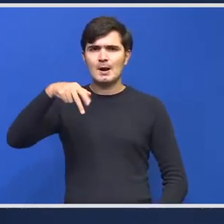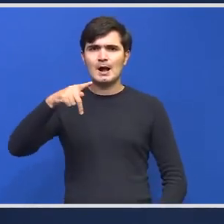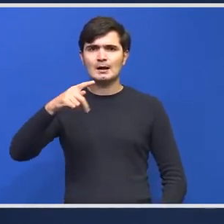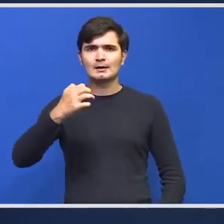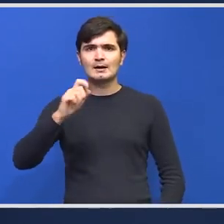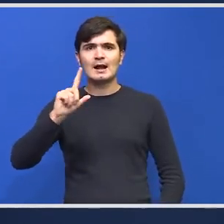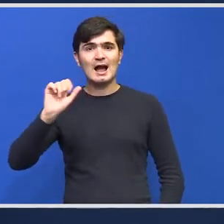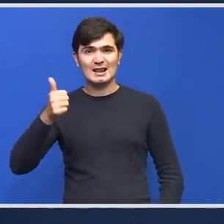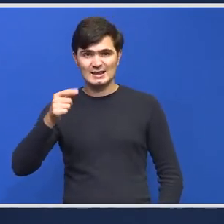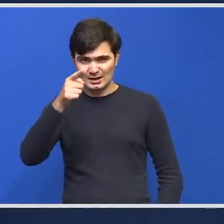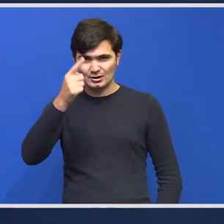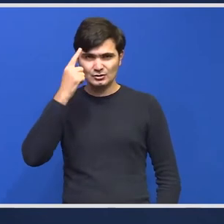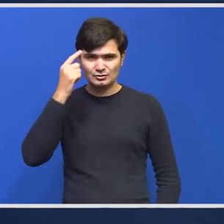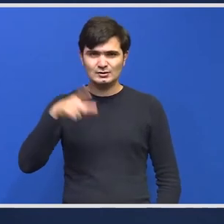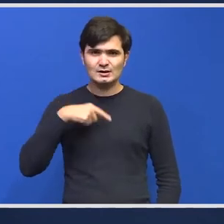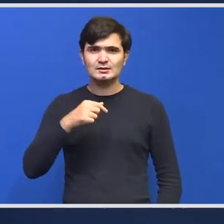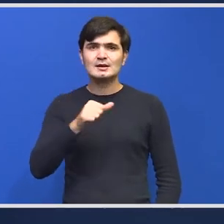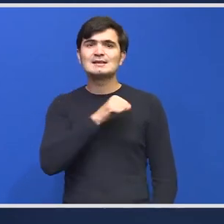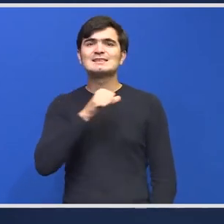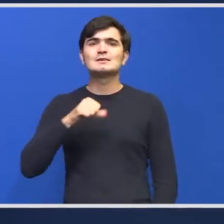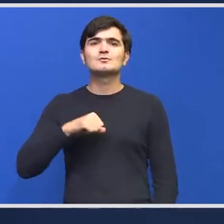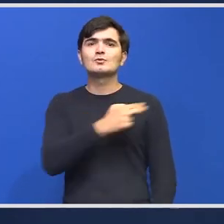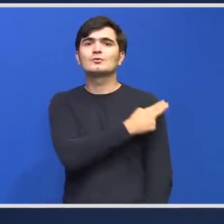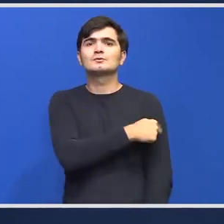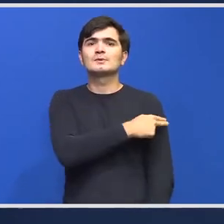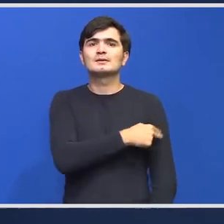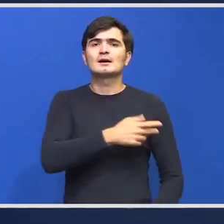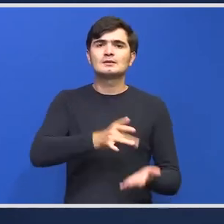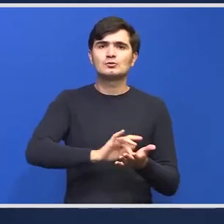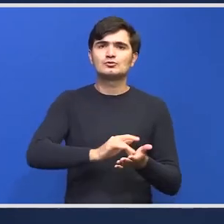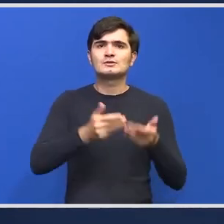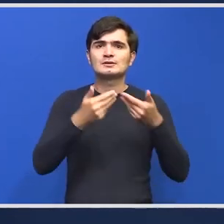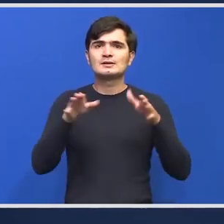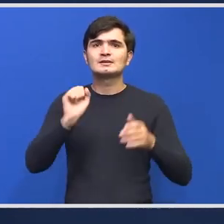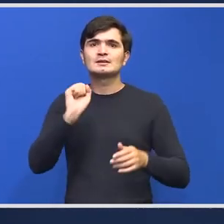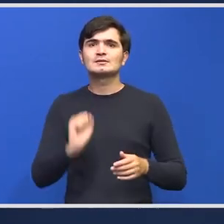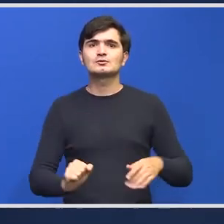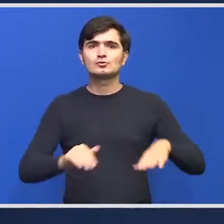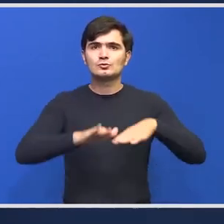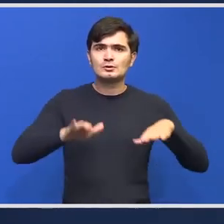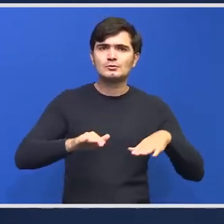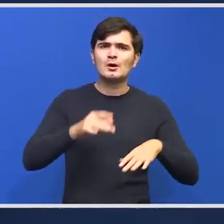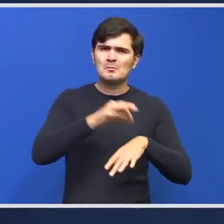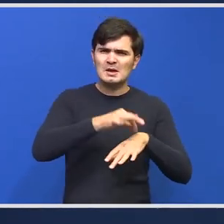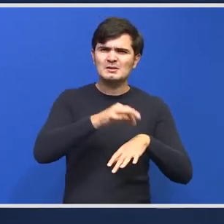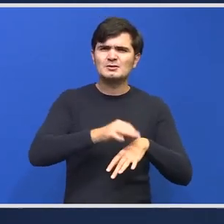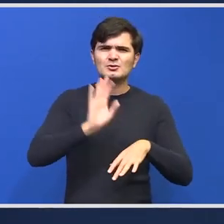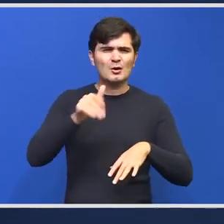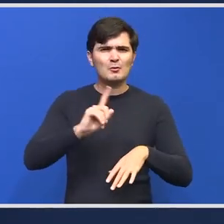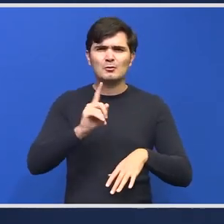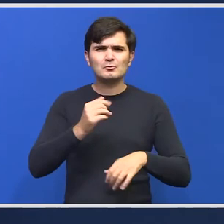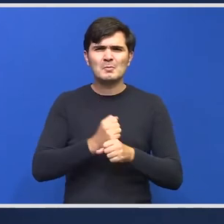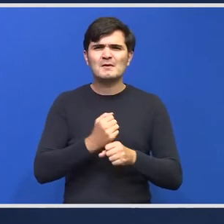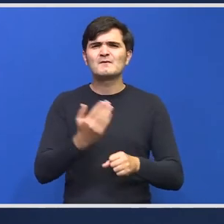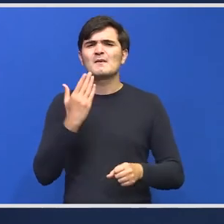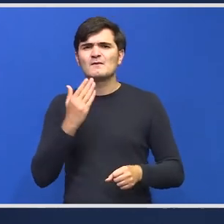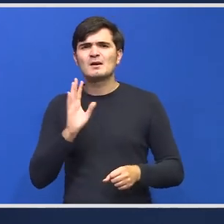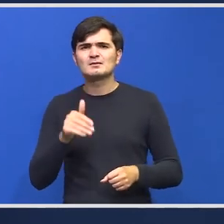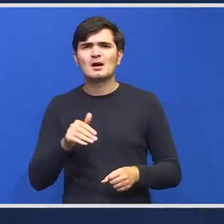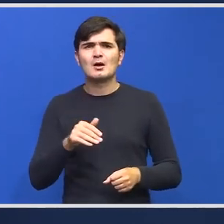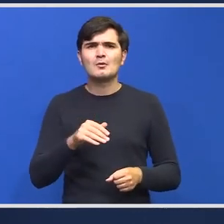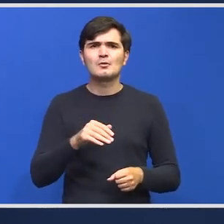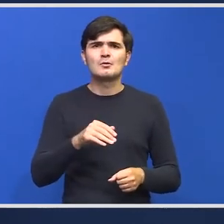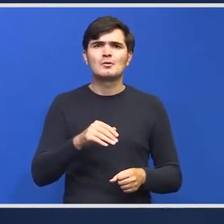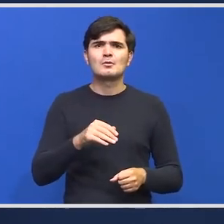singurul Spital de Urgență deschis în sudul litorală înțelegem că medicii de acolo nu mai fac față au o capacitate de a trata pacienții